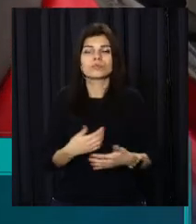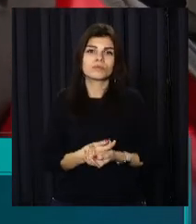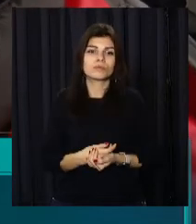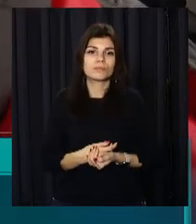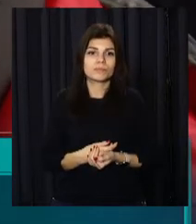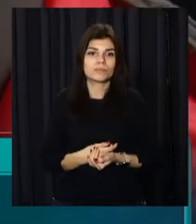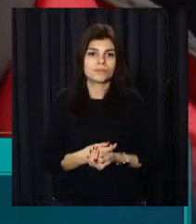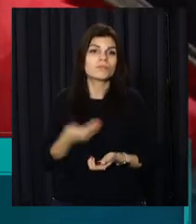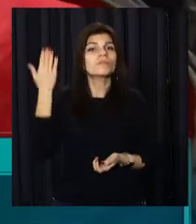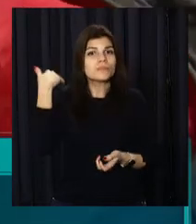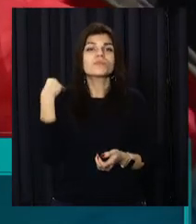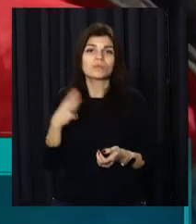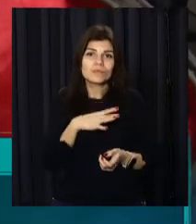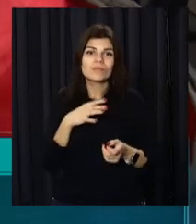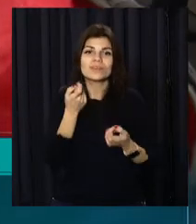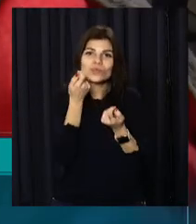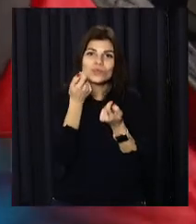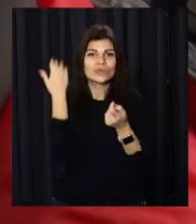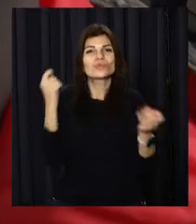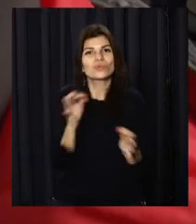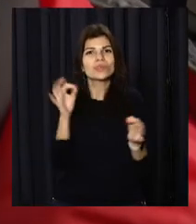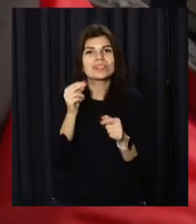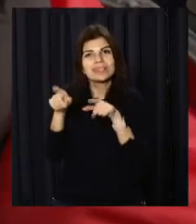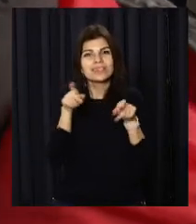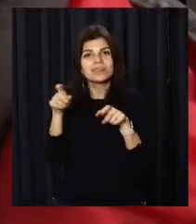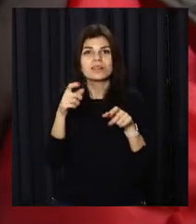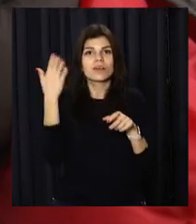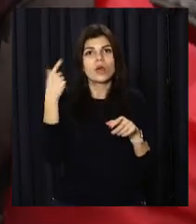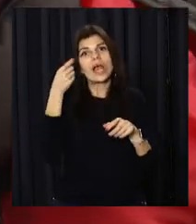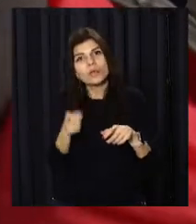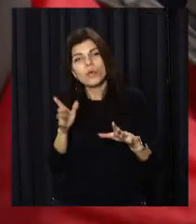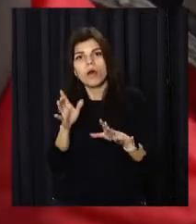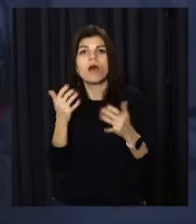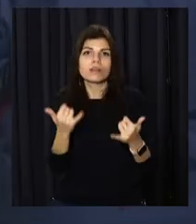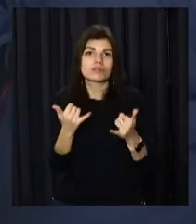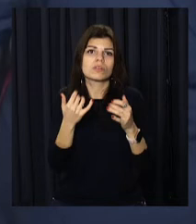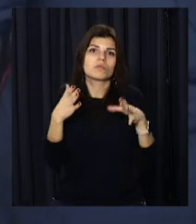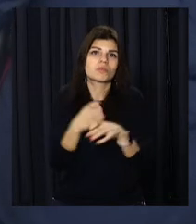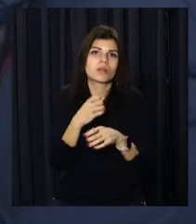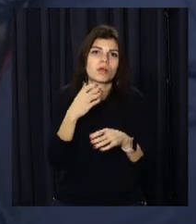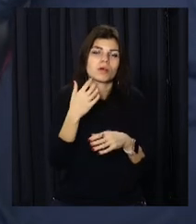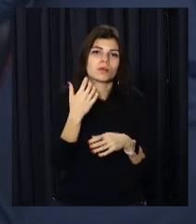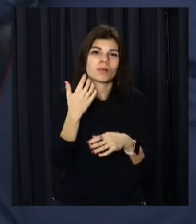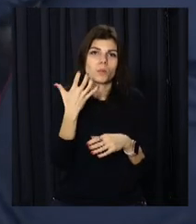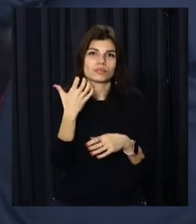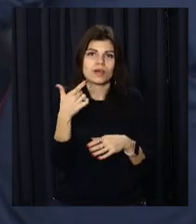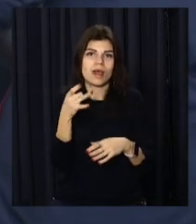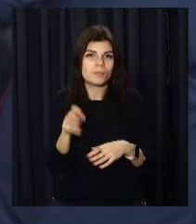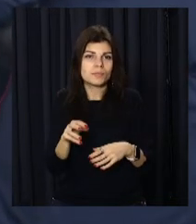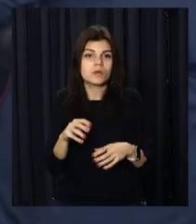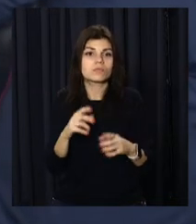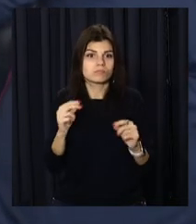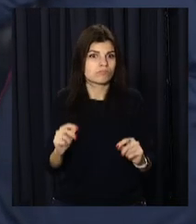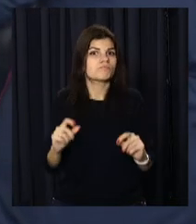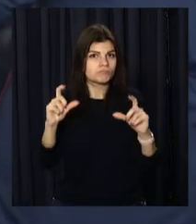Брав, допустим, 800 грам, кілограм, зараз беру полкило. Тому що все одно треба. Як ціни пішли вгору, люди стали не